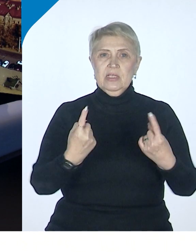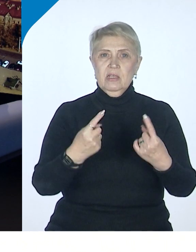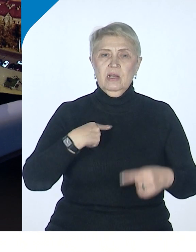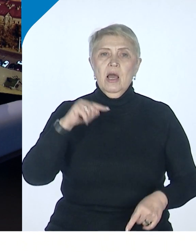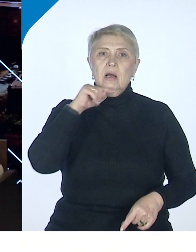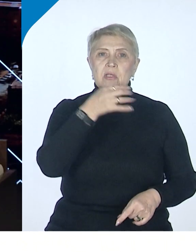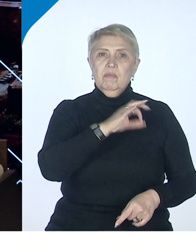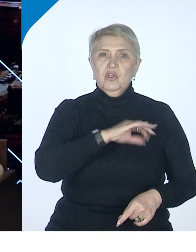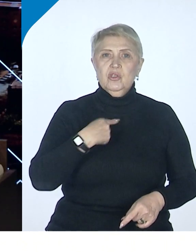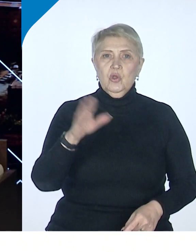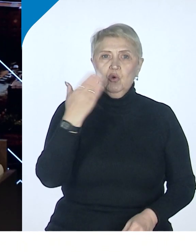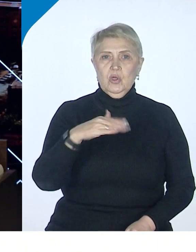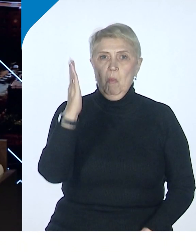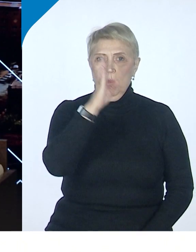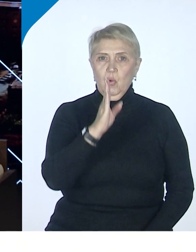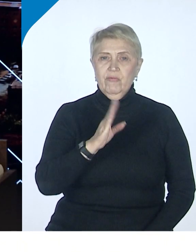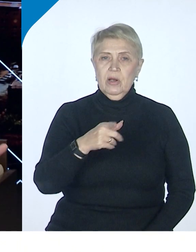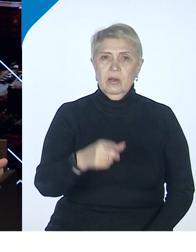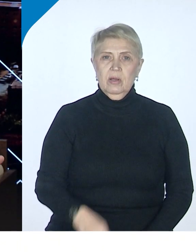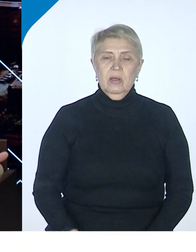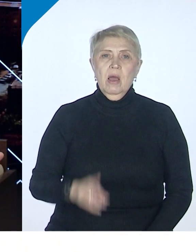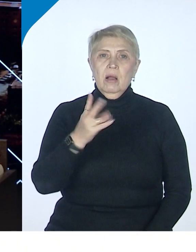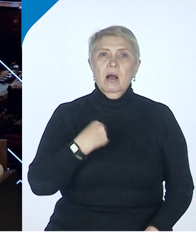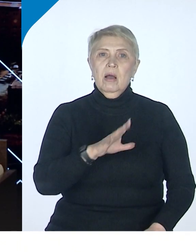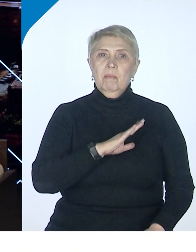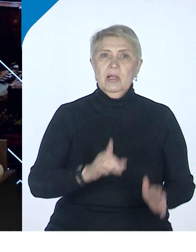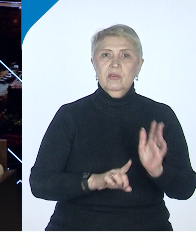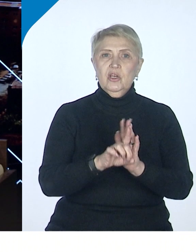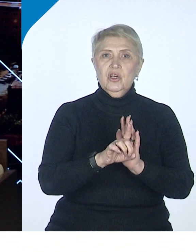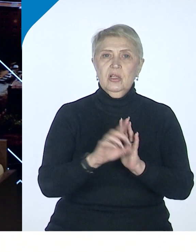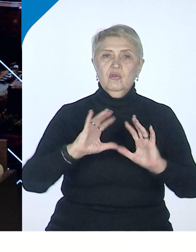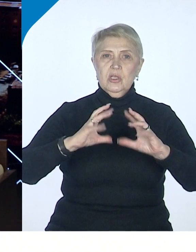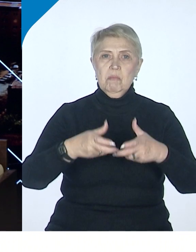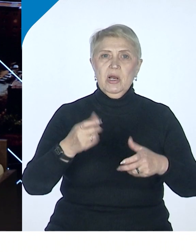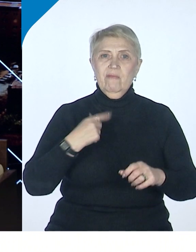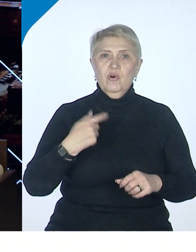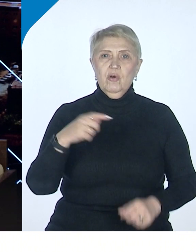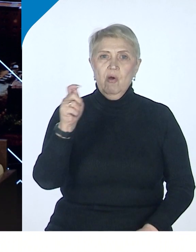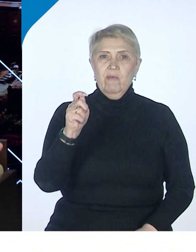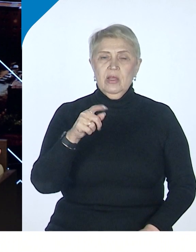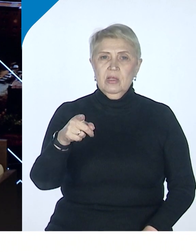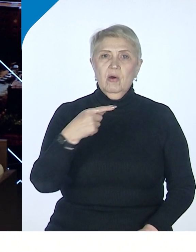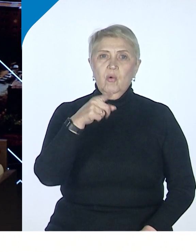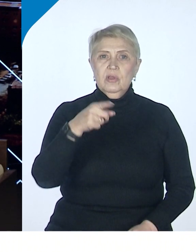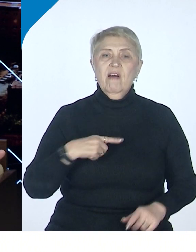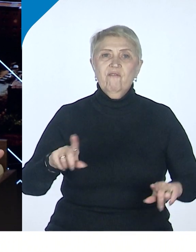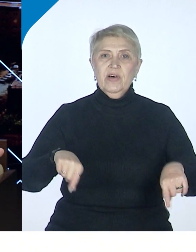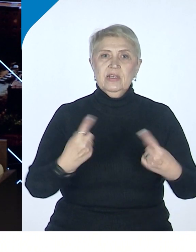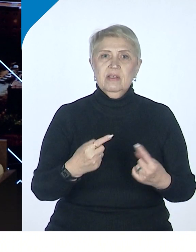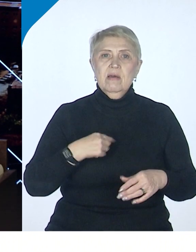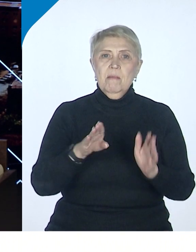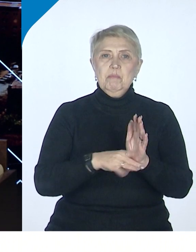профиль Дальнего Востока, вот как он был на начало мировой войны. Он восстановился. Без